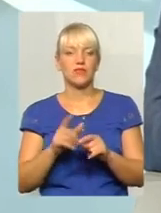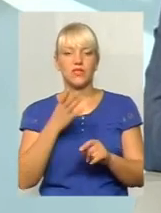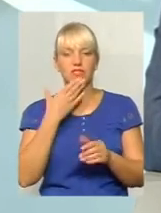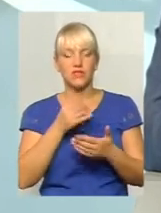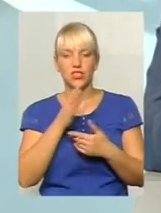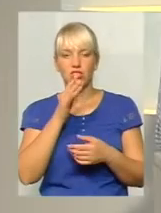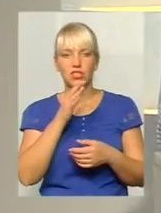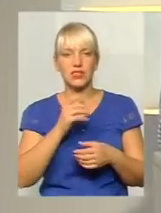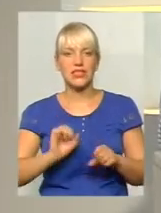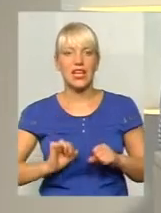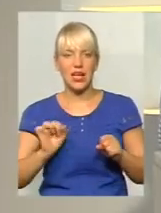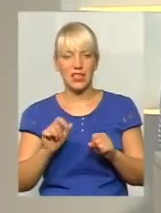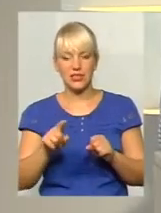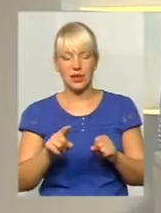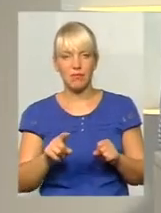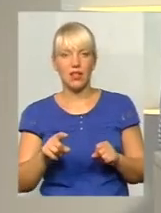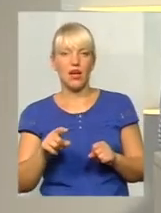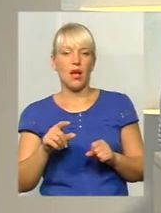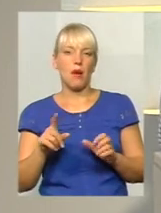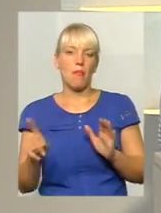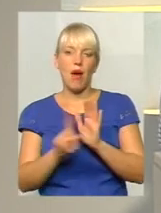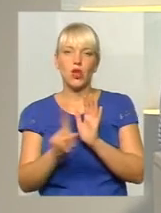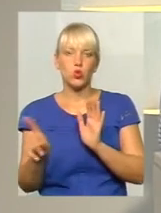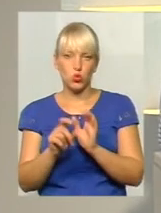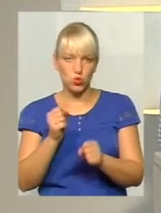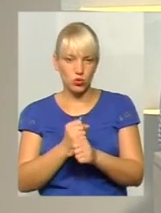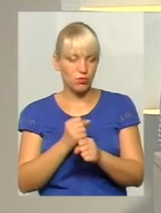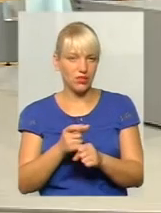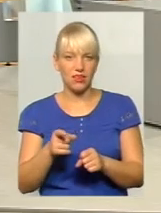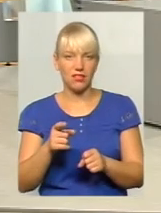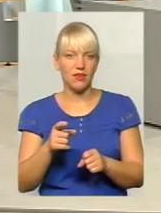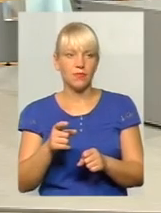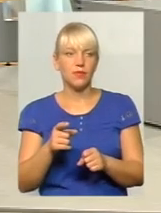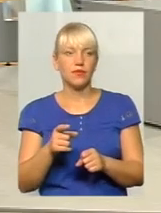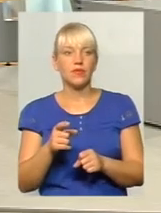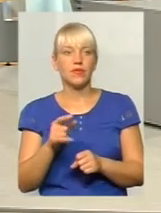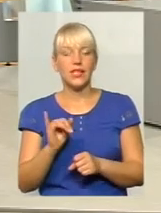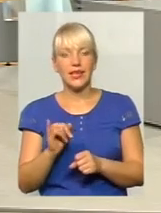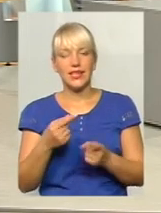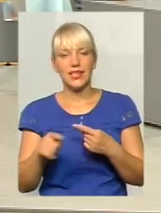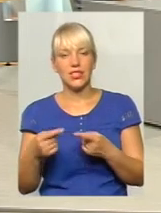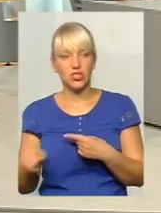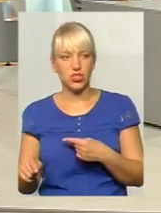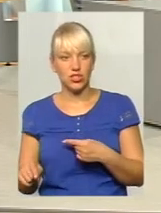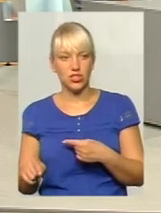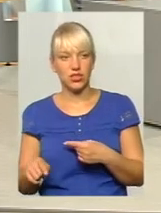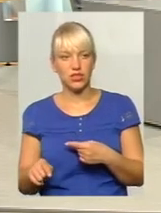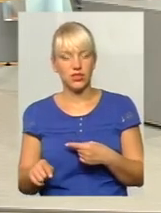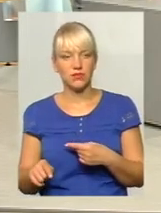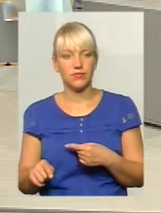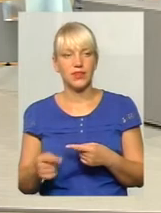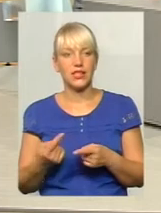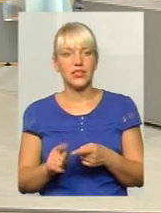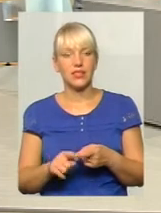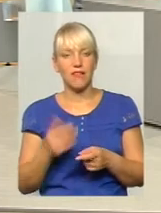неодоразово запустити туди маршрут. Він там не приживався. І інші побажання Це може призвести до того,